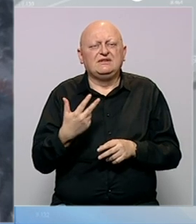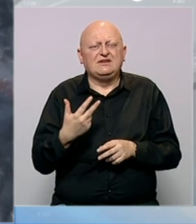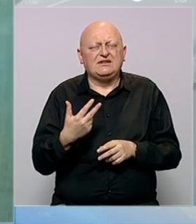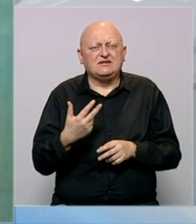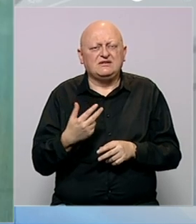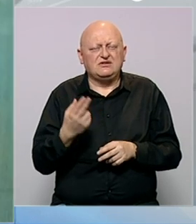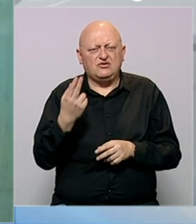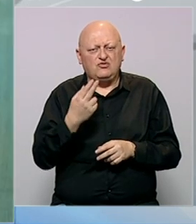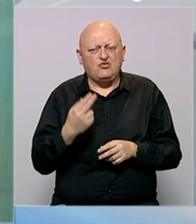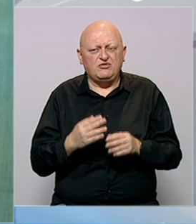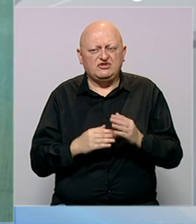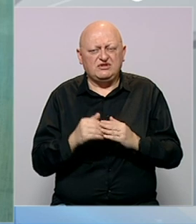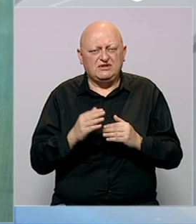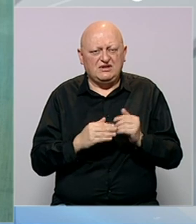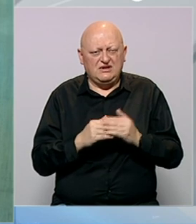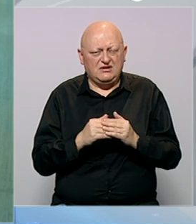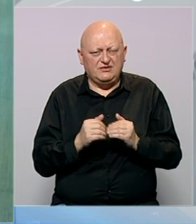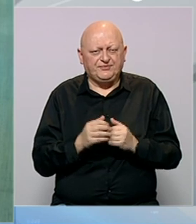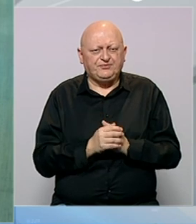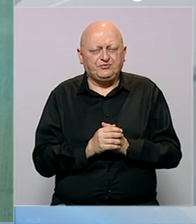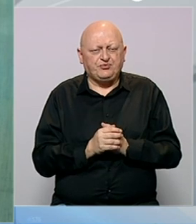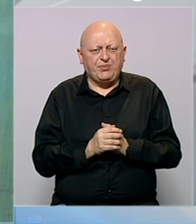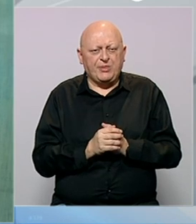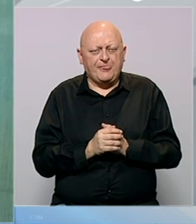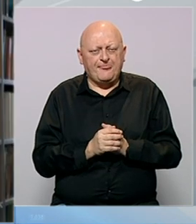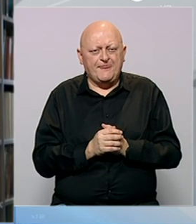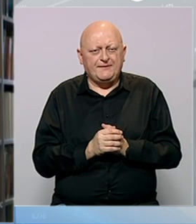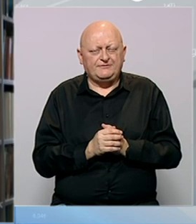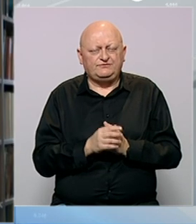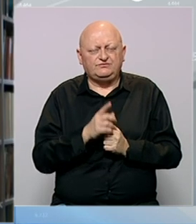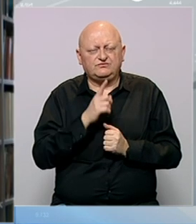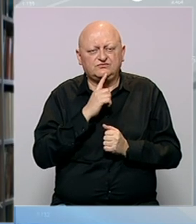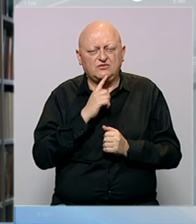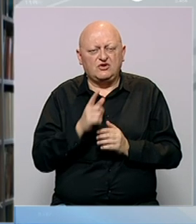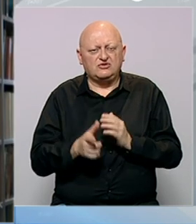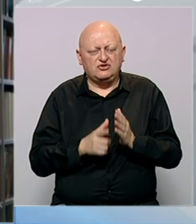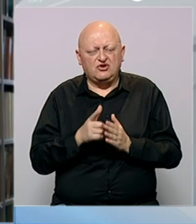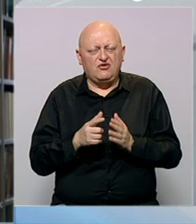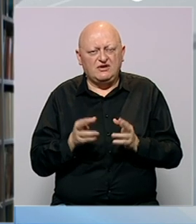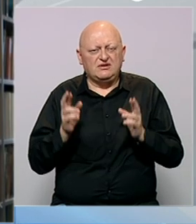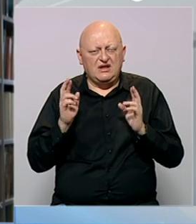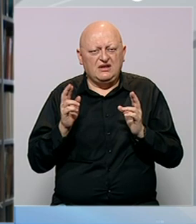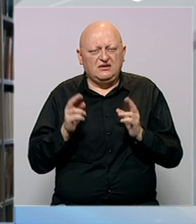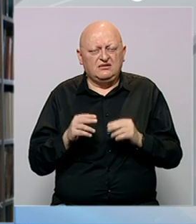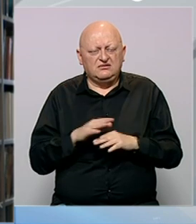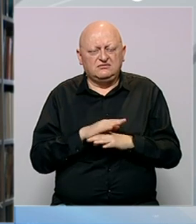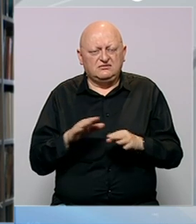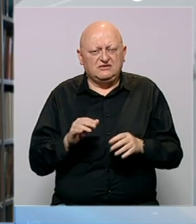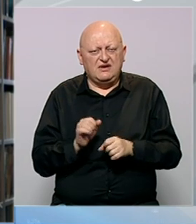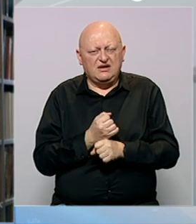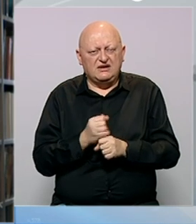umjetničkih dijela, koja će vremenom, nadamo se, biti sva